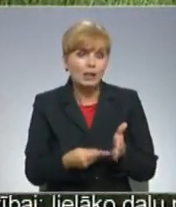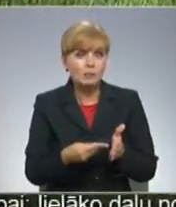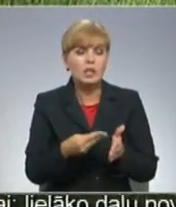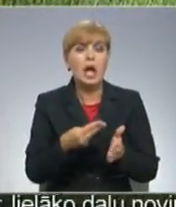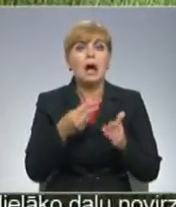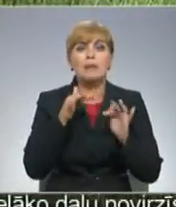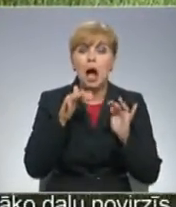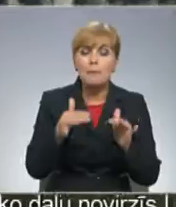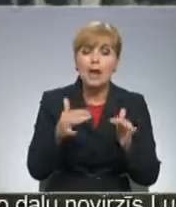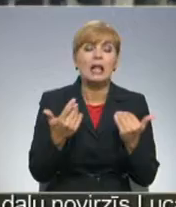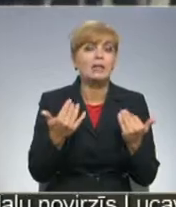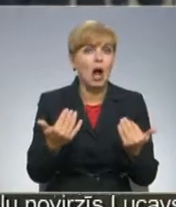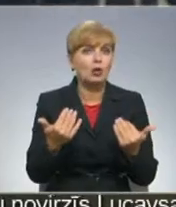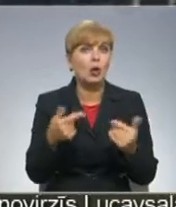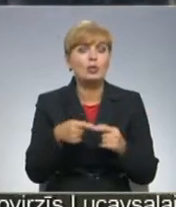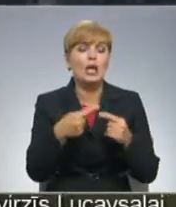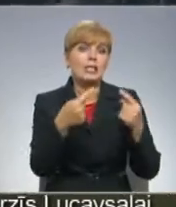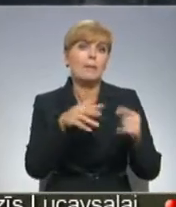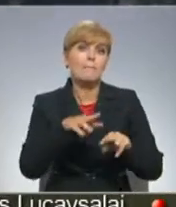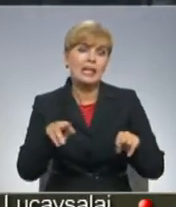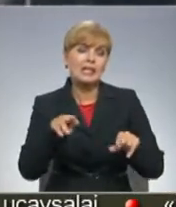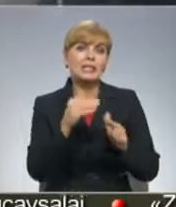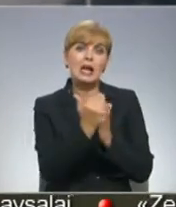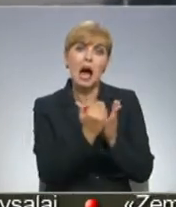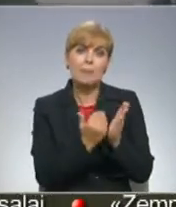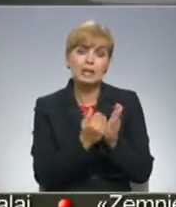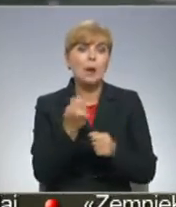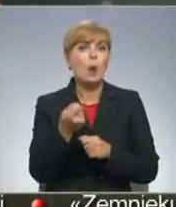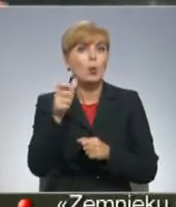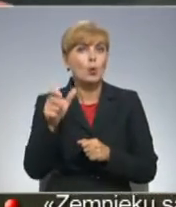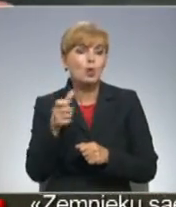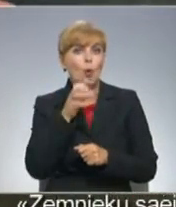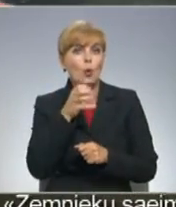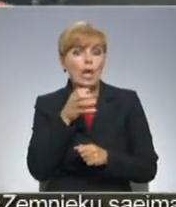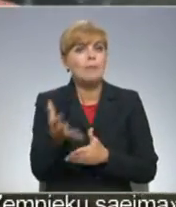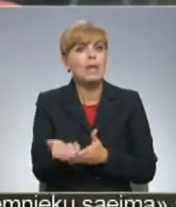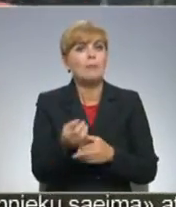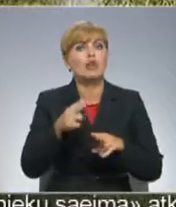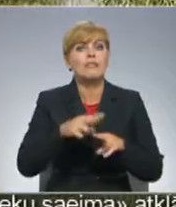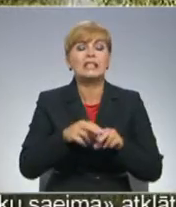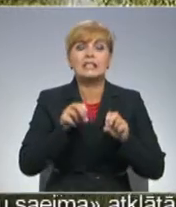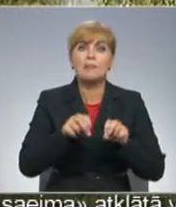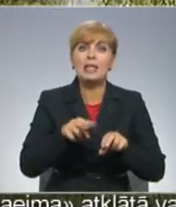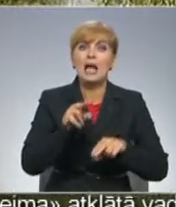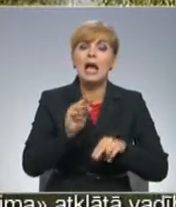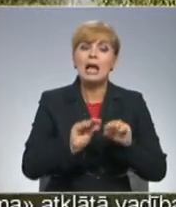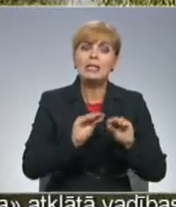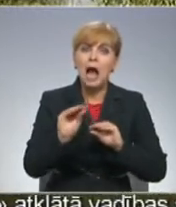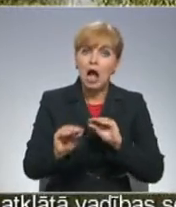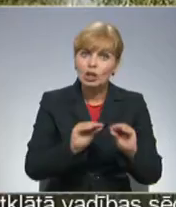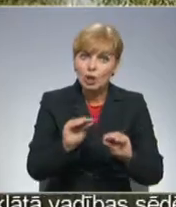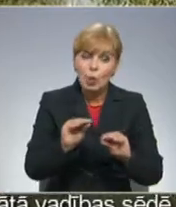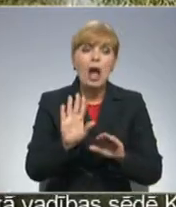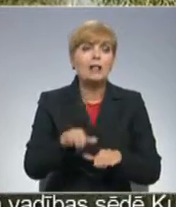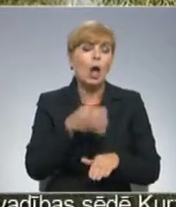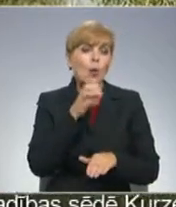traktors un tā tālāk un tā jāprojām. Saskaņā ar ministru kabinetu noteikumiem uguns zēsības ūdens ņemšanas vietas jāierīgo tā, lai uguns zēsības tehnika varētu